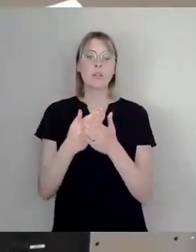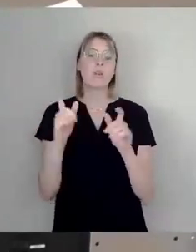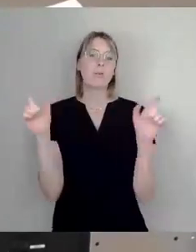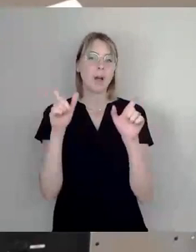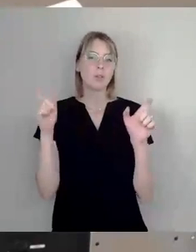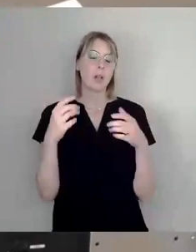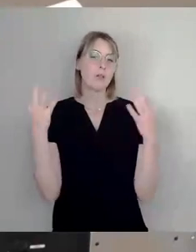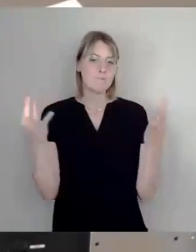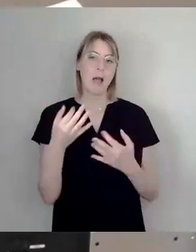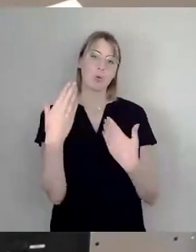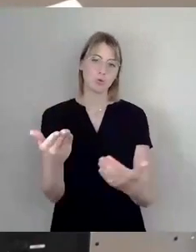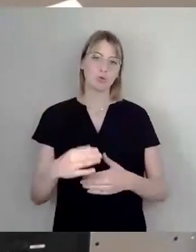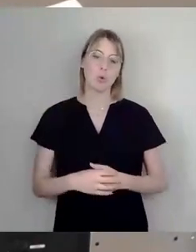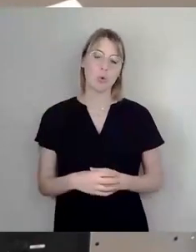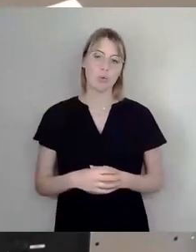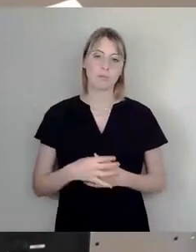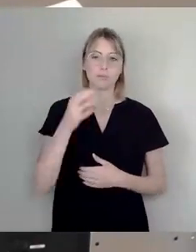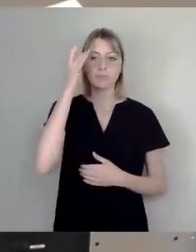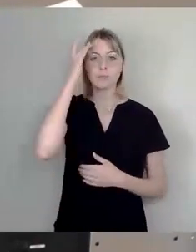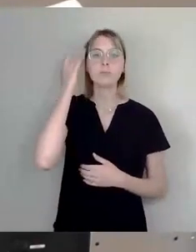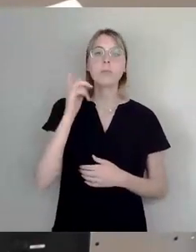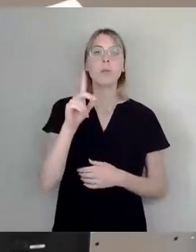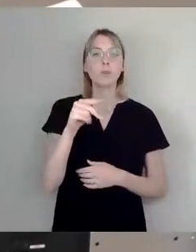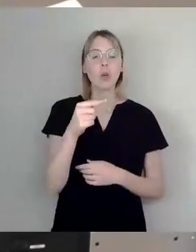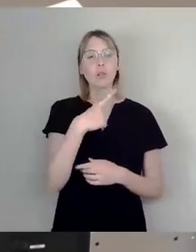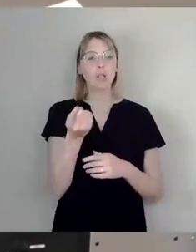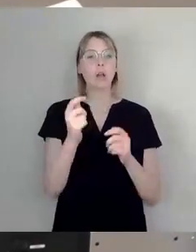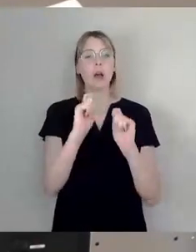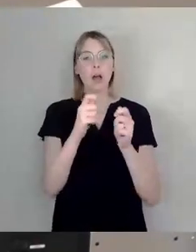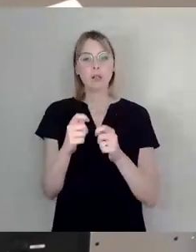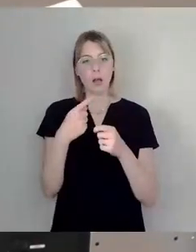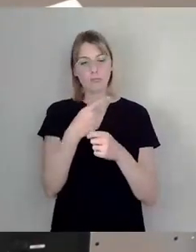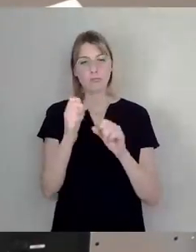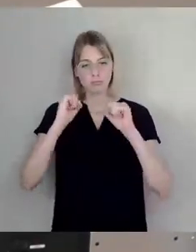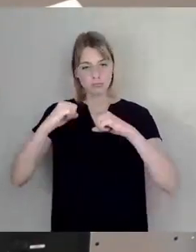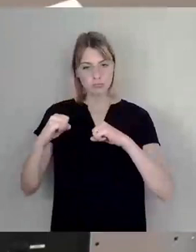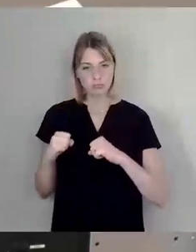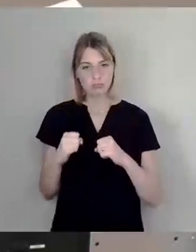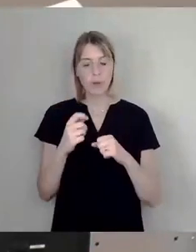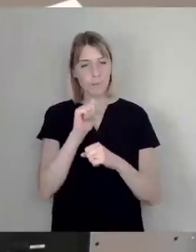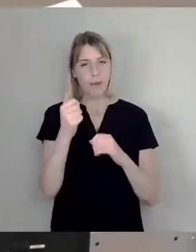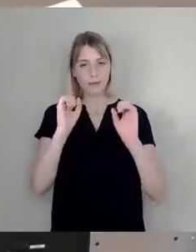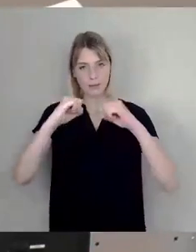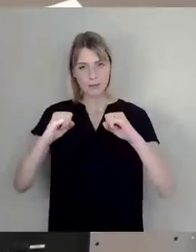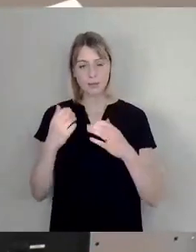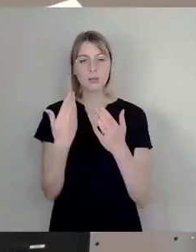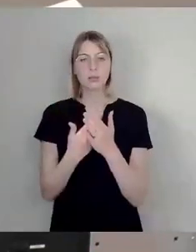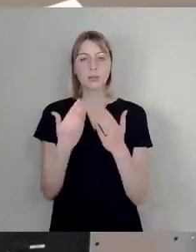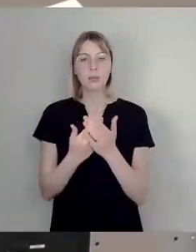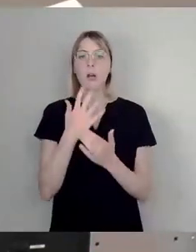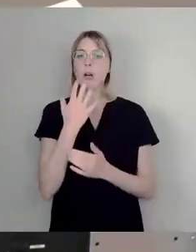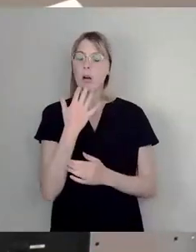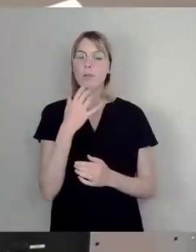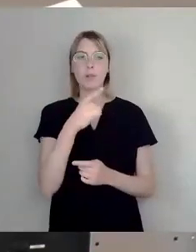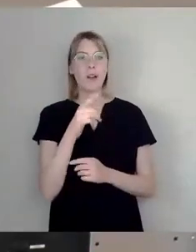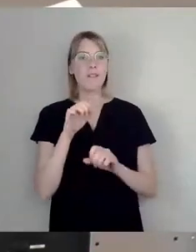größtenteils diesen Anträgen zustimmen. Und ich hoffe, dass wir dazu kommen, dass wir eine Verwaltung irgendwann mal haben,